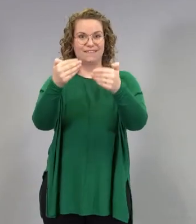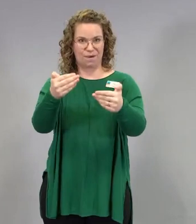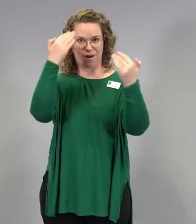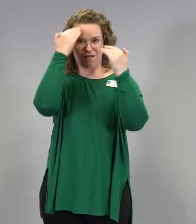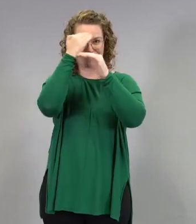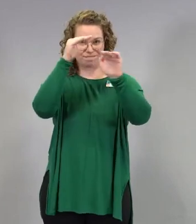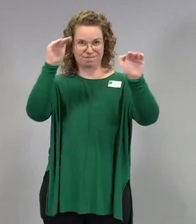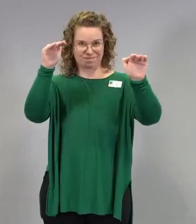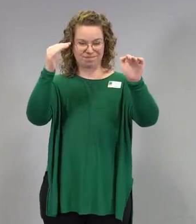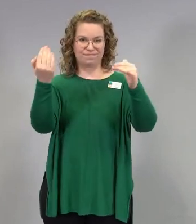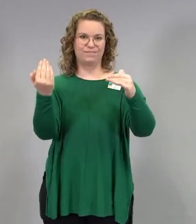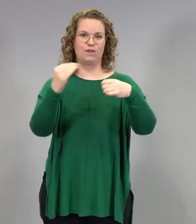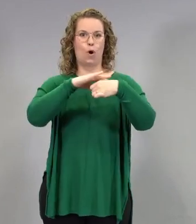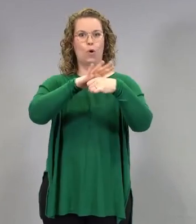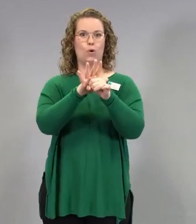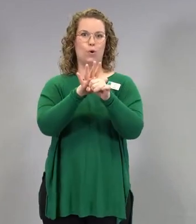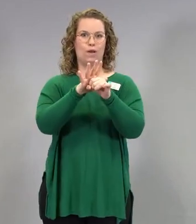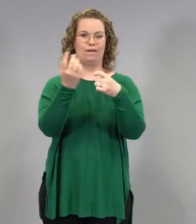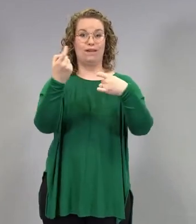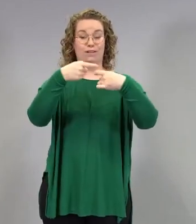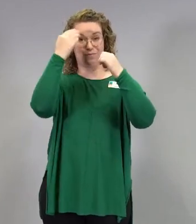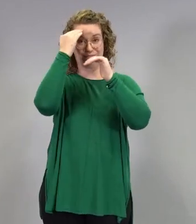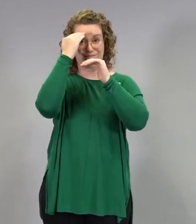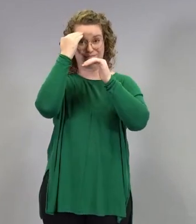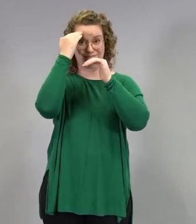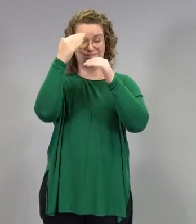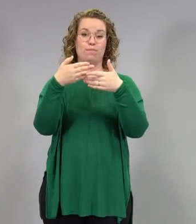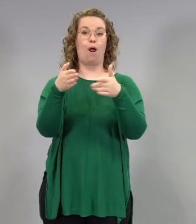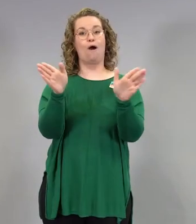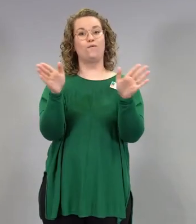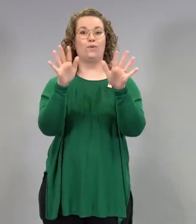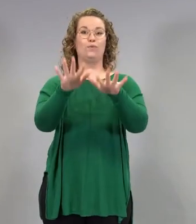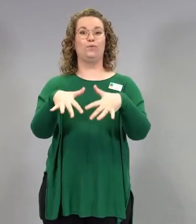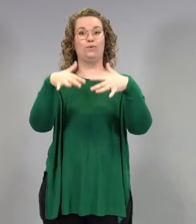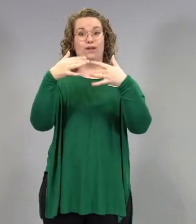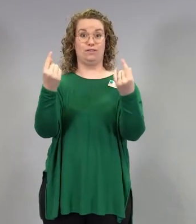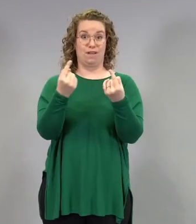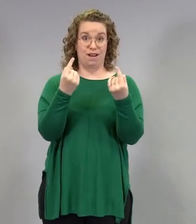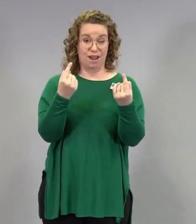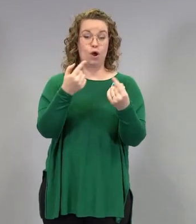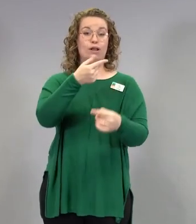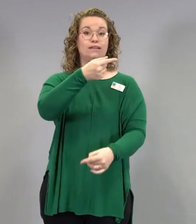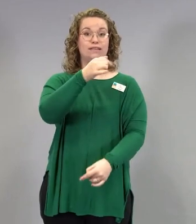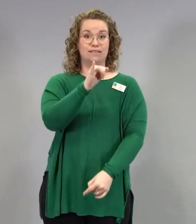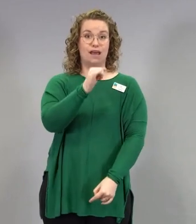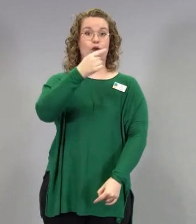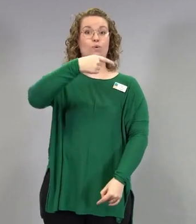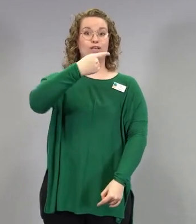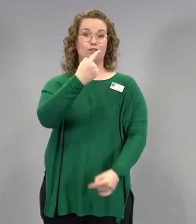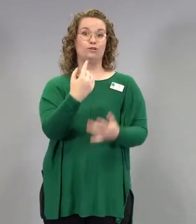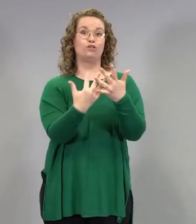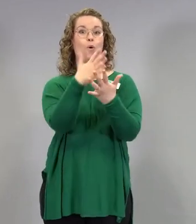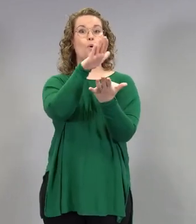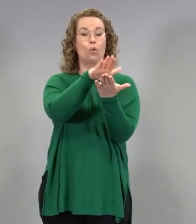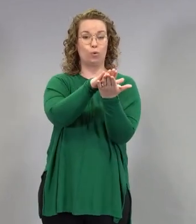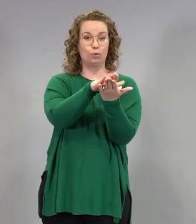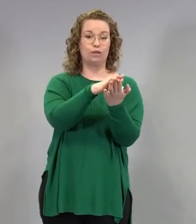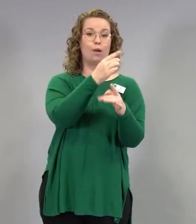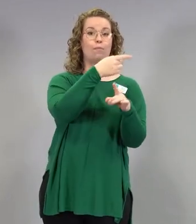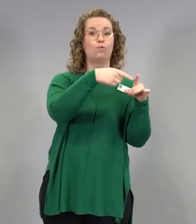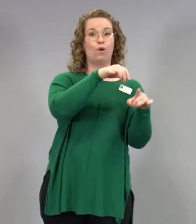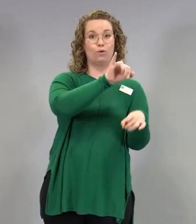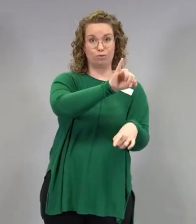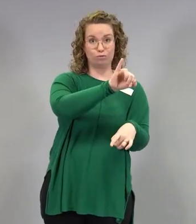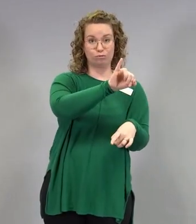kertava avoin yleisötilaisuus pidetään tiistaina 11.5. tähän samaan aikaan puoli kuudesta puoli seitsemään. Eli